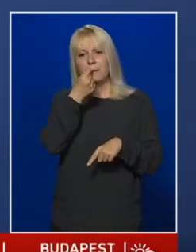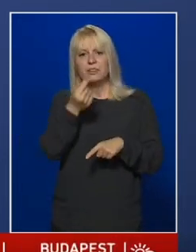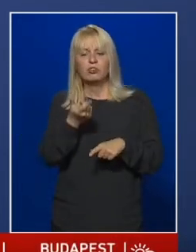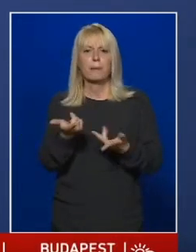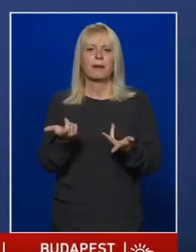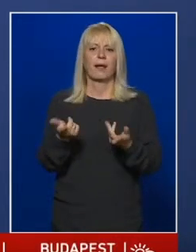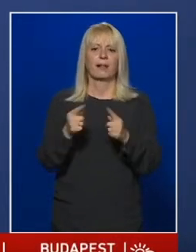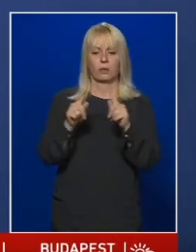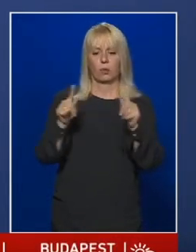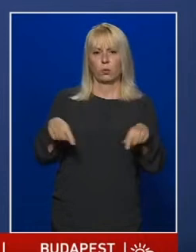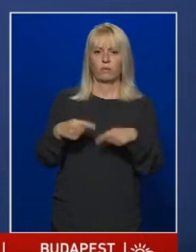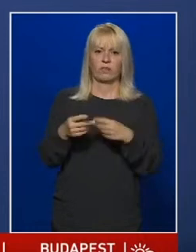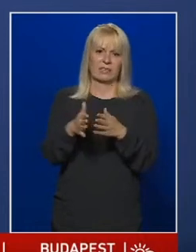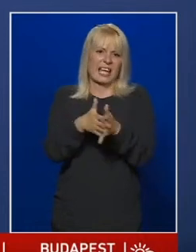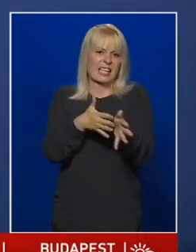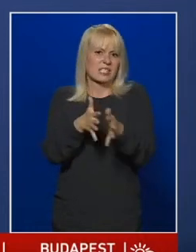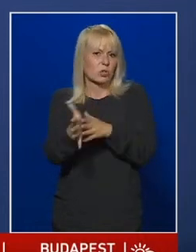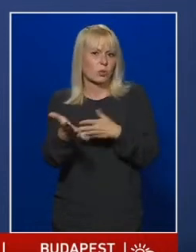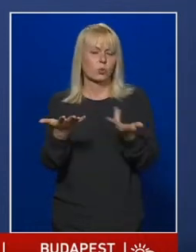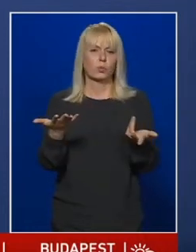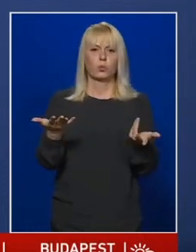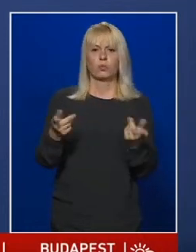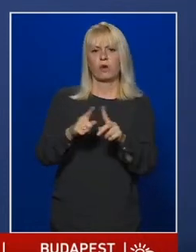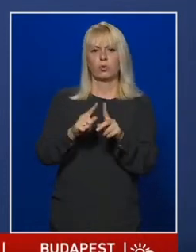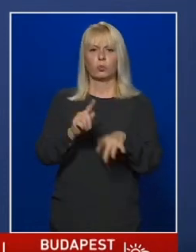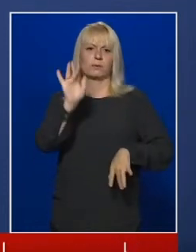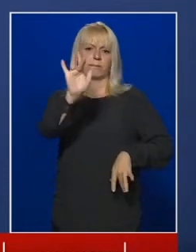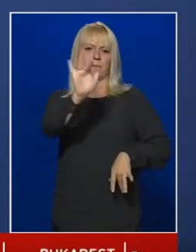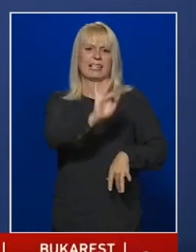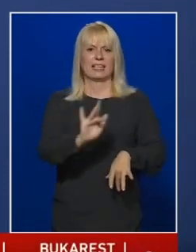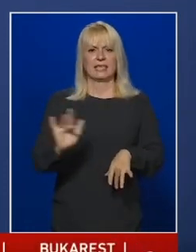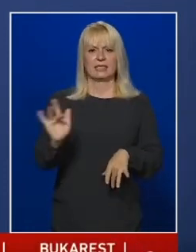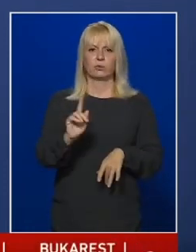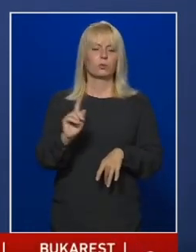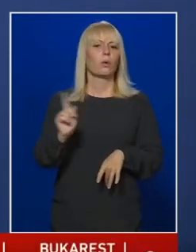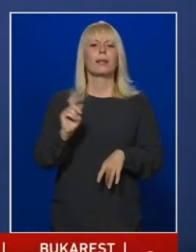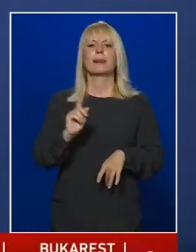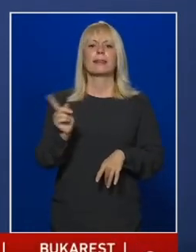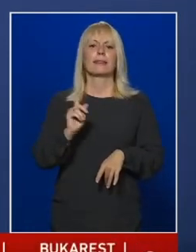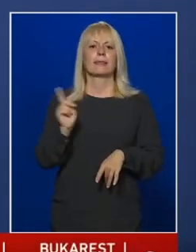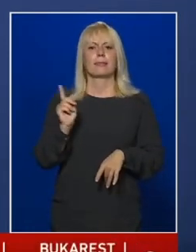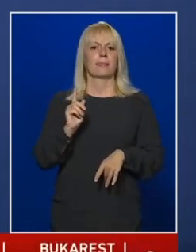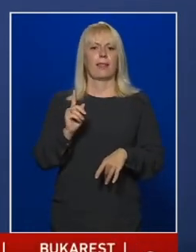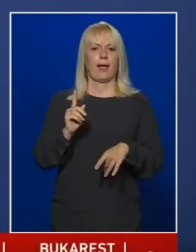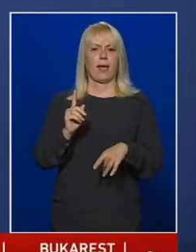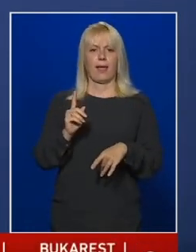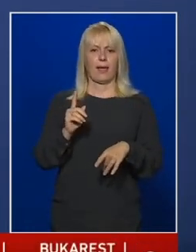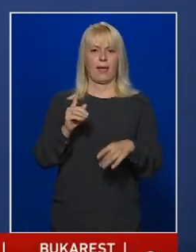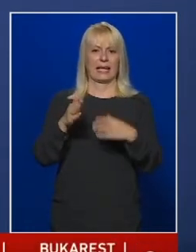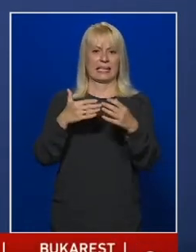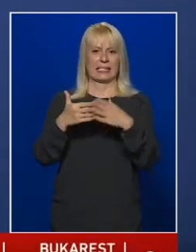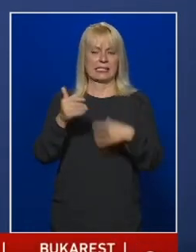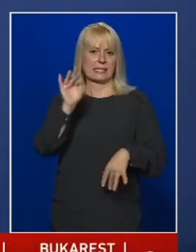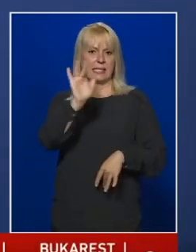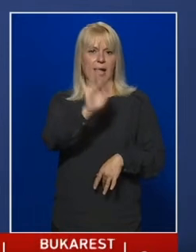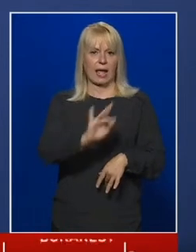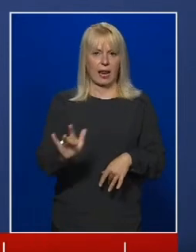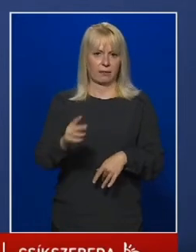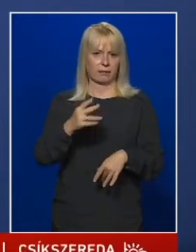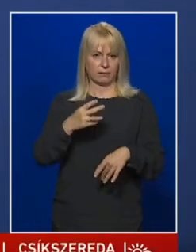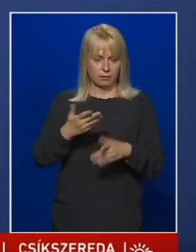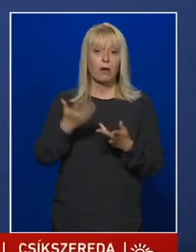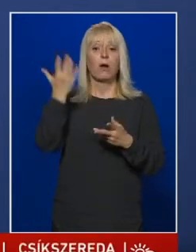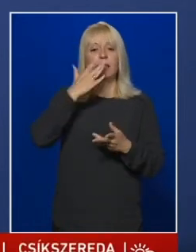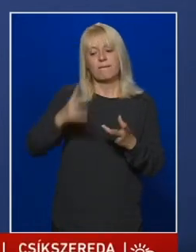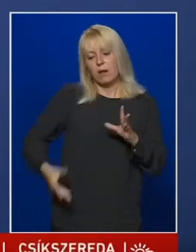valamilyen, vagy kesztyűvel, vagy úgy érintjük meg, hogy ne történjék meg a közvetlen kontaktus a bőr,